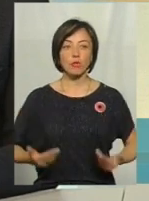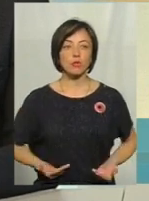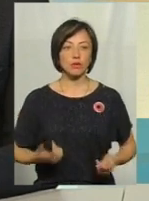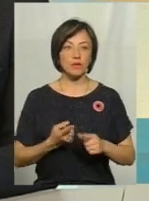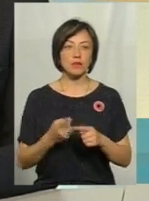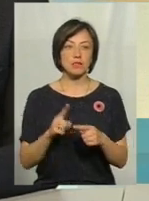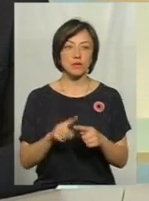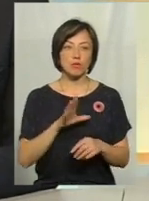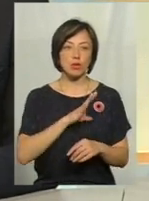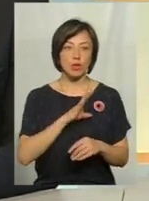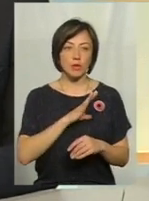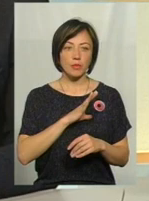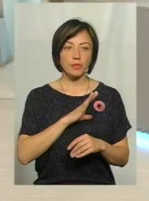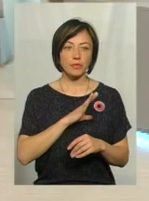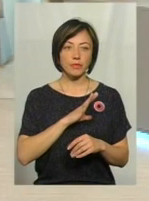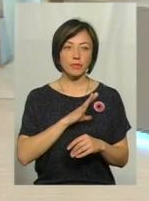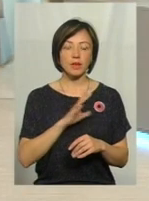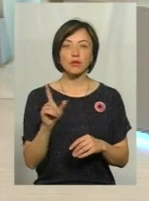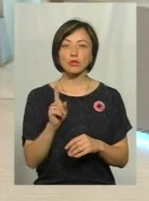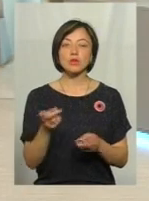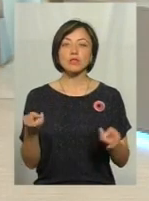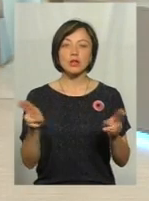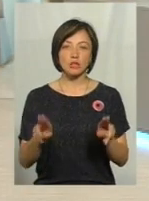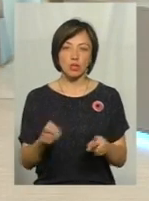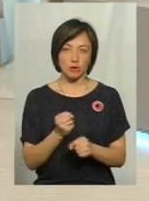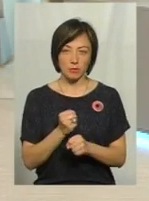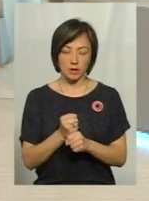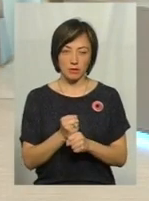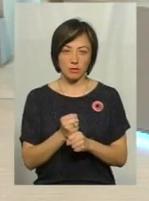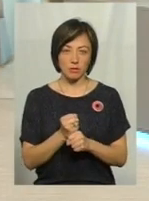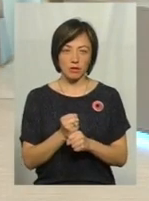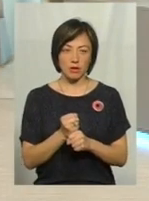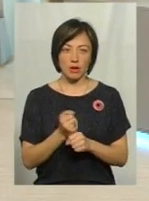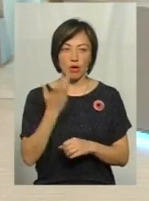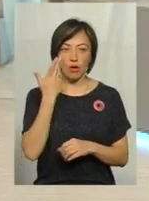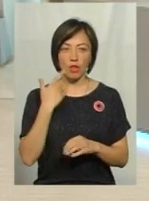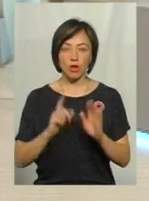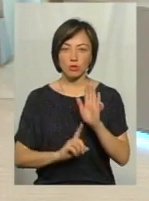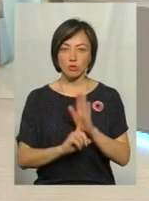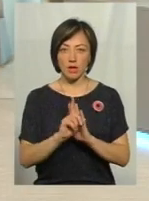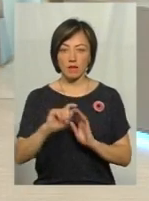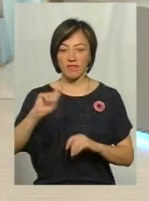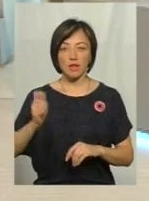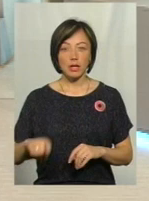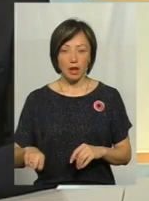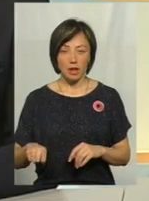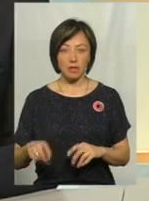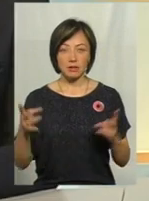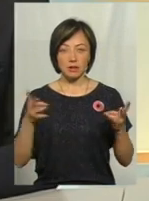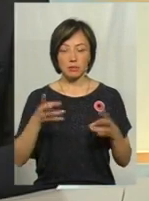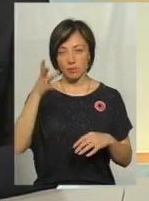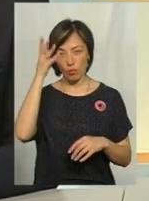так, з того, що залишалось, робили. І коли розпочалася війна, ослідую враховувати, що